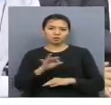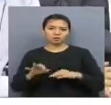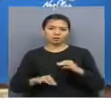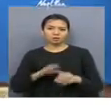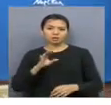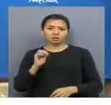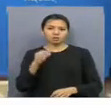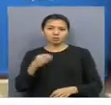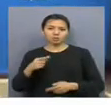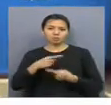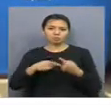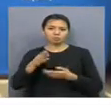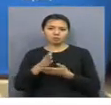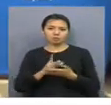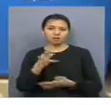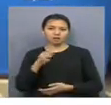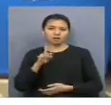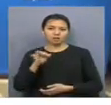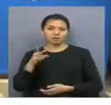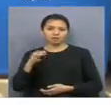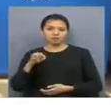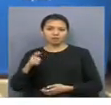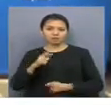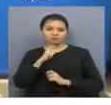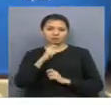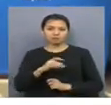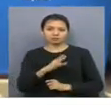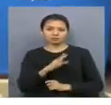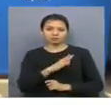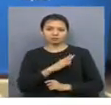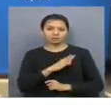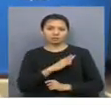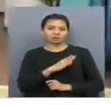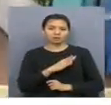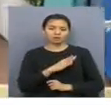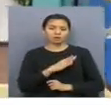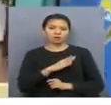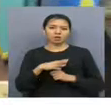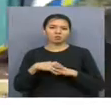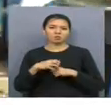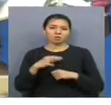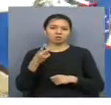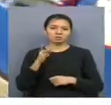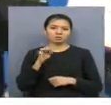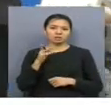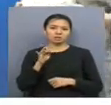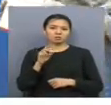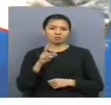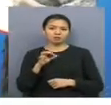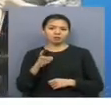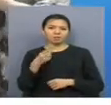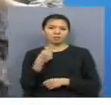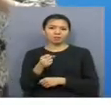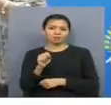ерементталық кәсіпкер Равел Құсының үткеніфқа бұйырды. Ал бері әфтобра жобасының ақтыры құшет аунық Татьяна Сфигуазыға байқау